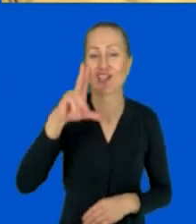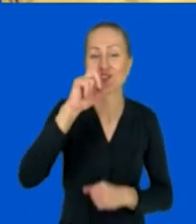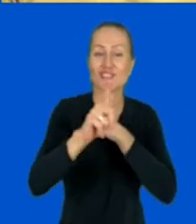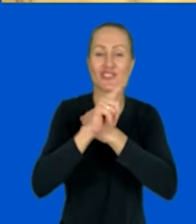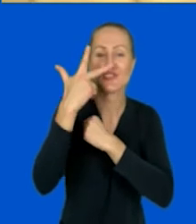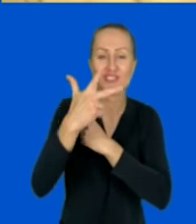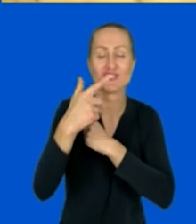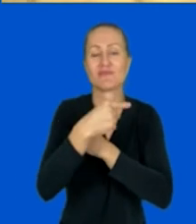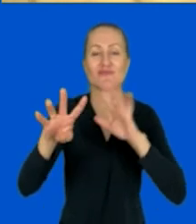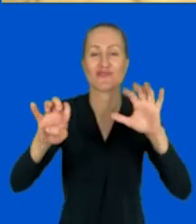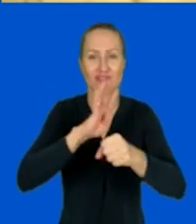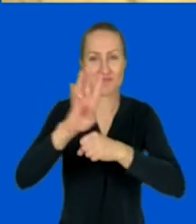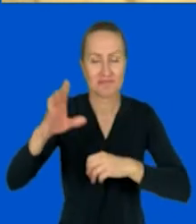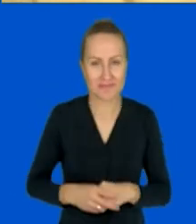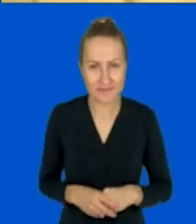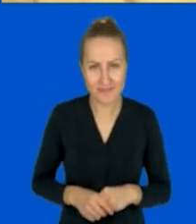373-914.